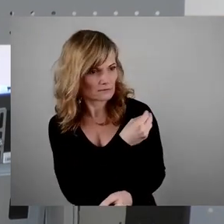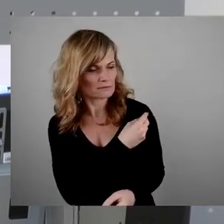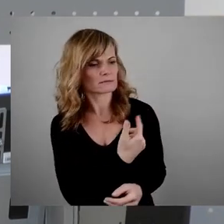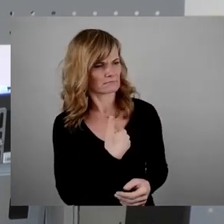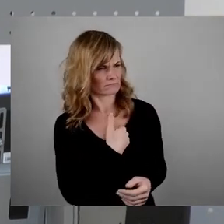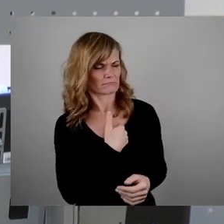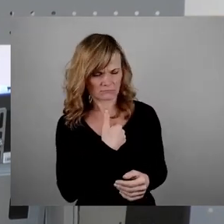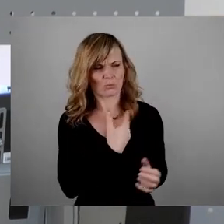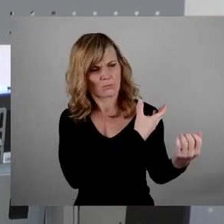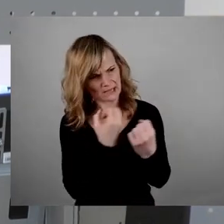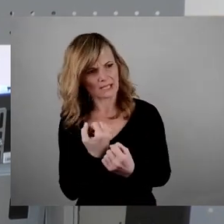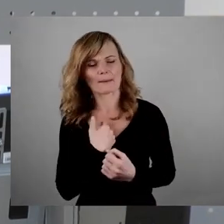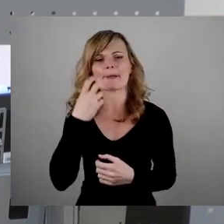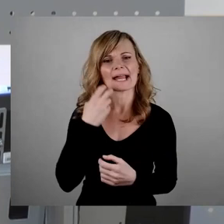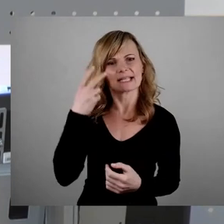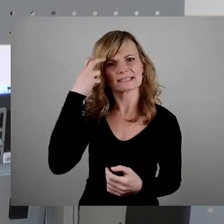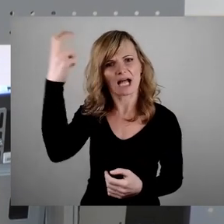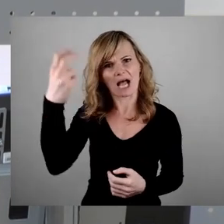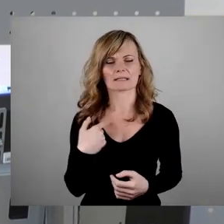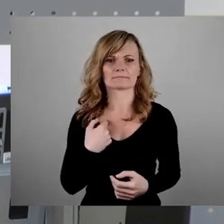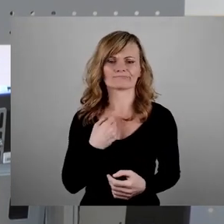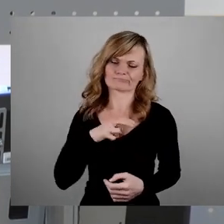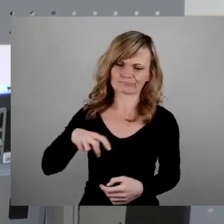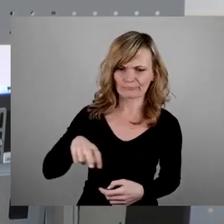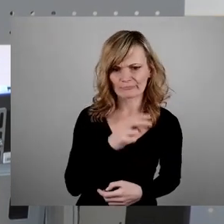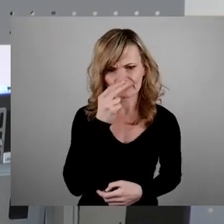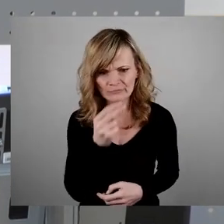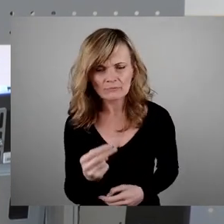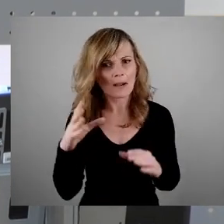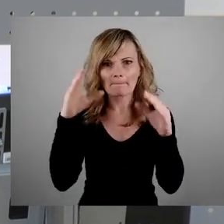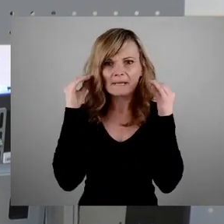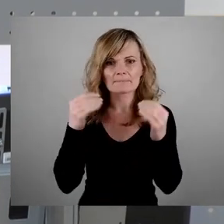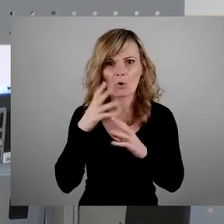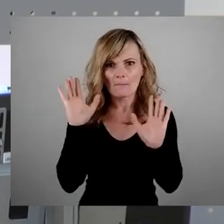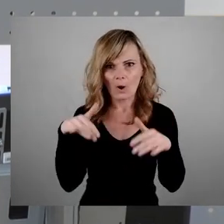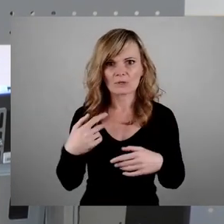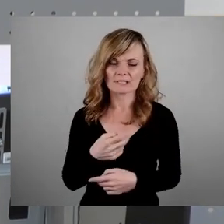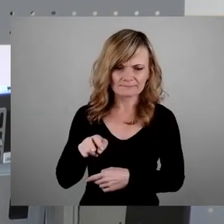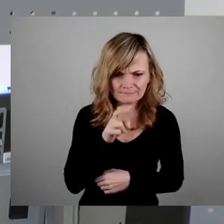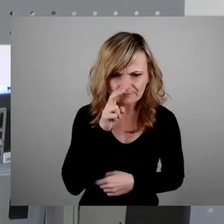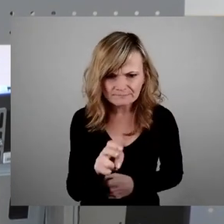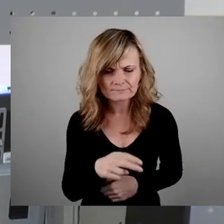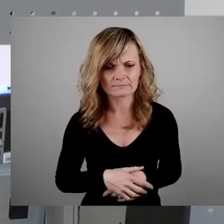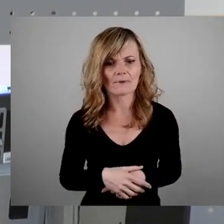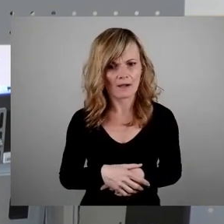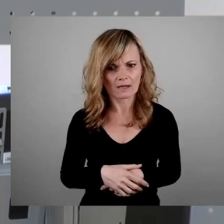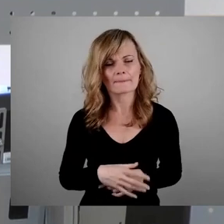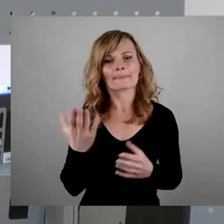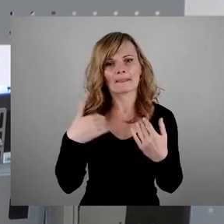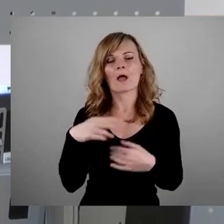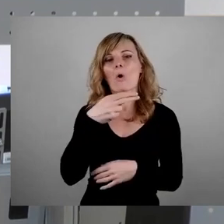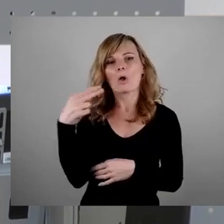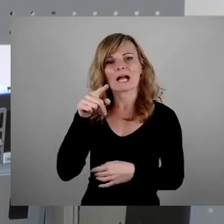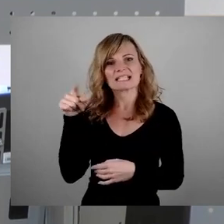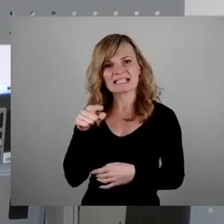davor an der Stelle, habe mir es angeguckt, weil ich es auch noch nie mitbekommen habe, dann waren wir im Ältestenrat. Da hat der Holger Zastrow und ich einen Oberbürgermeister angesprochen.